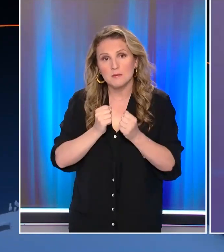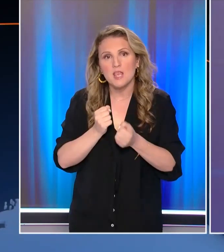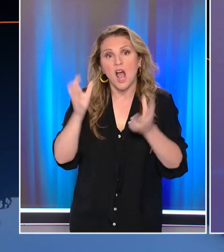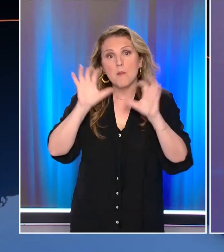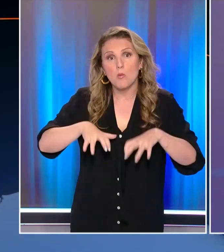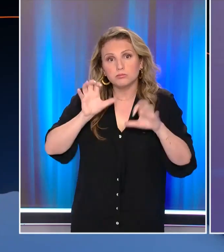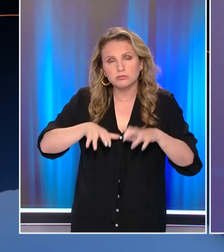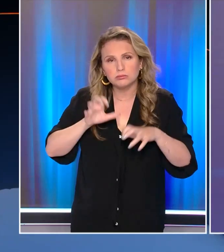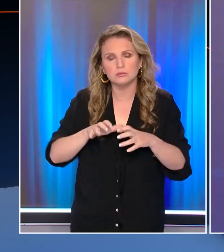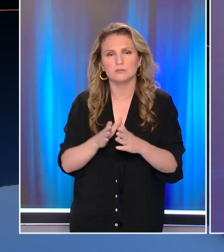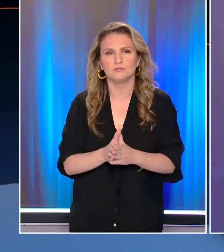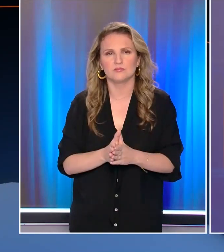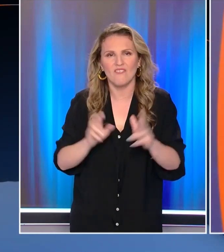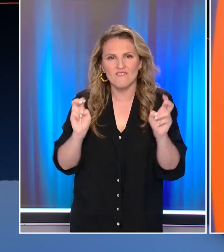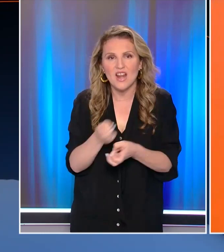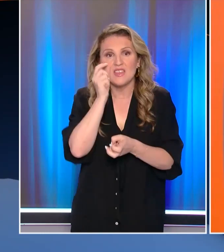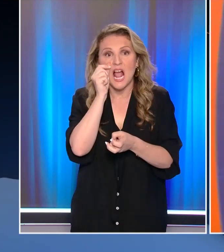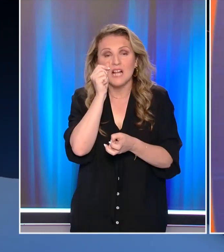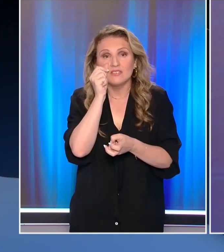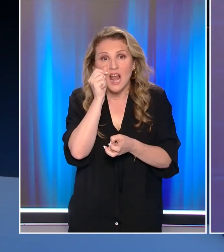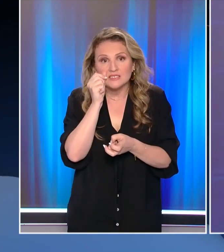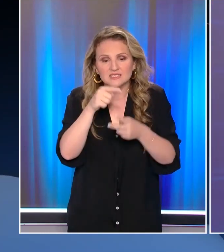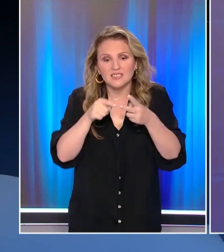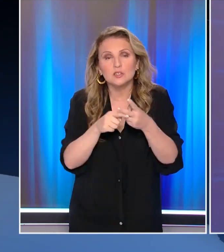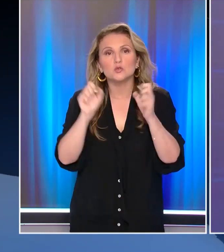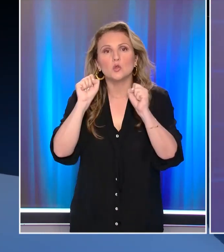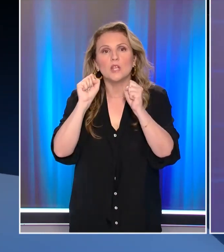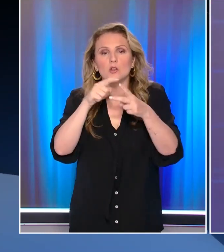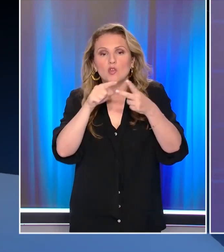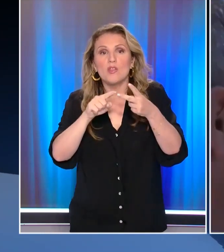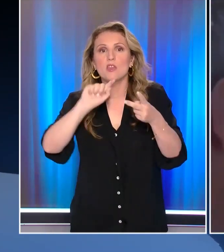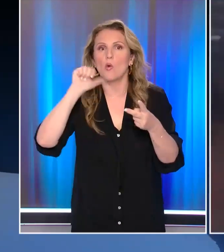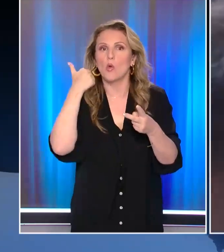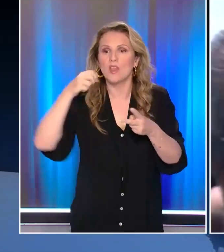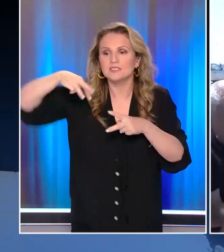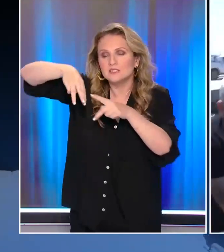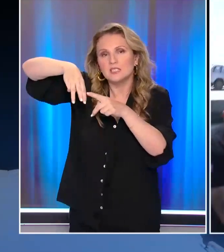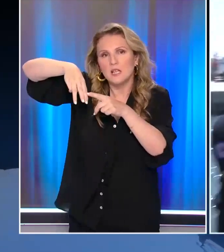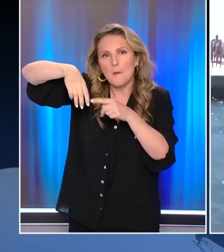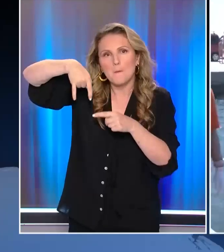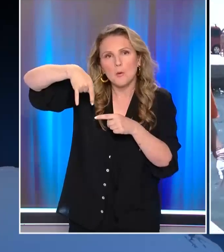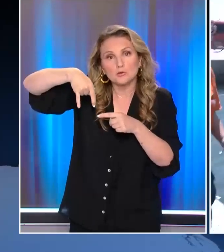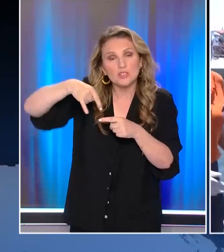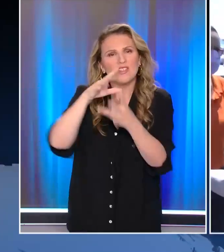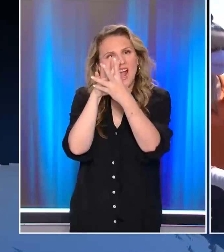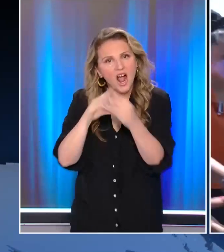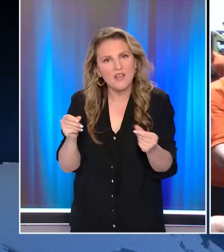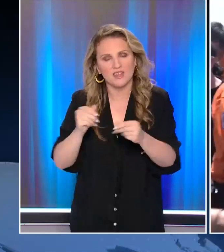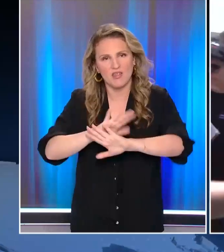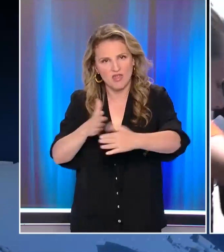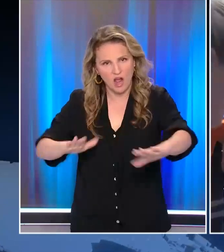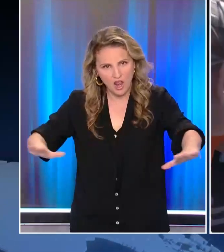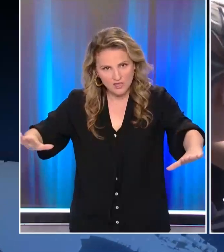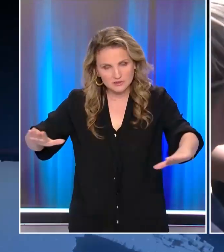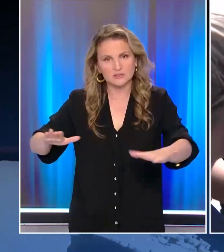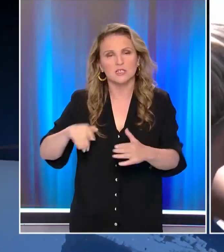Εντοπίστηκε ζωντανός λίγο πριν από τις 12.30 το μεσημέρι ο ένας από τους δύο άνδρες που αγνοούνταν από χθες στη θαλάσσια